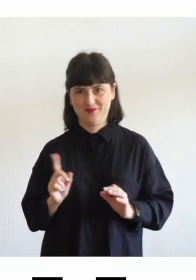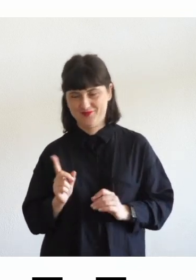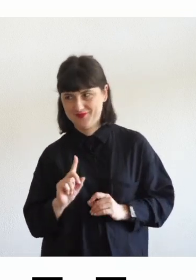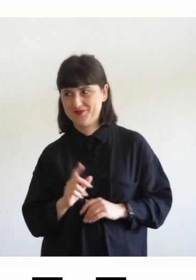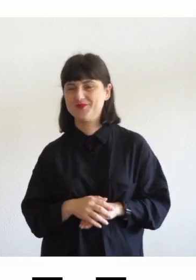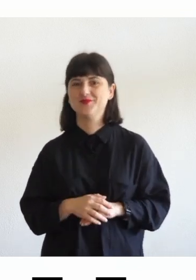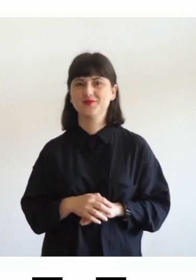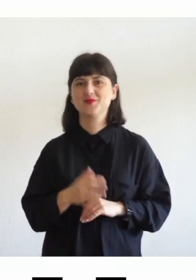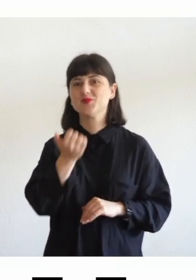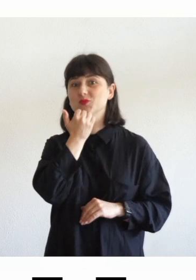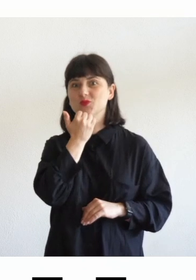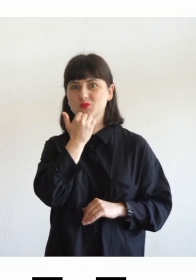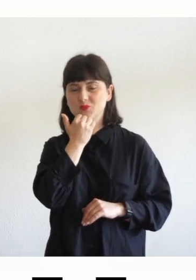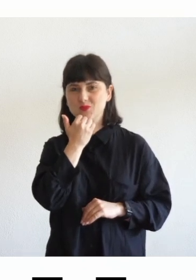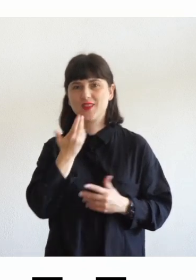qualche problema